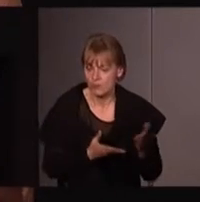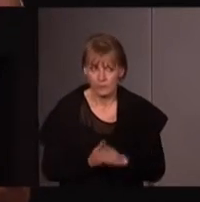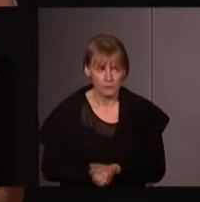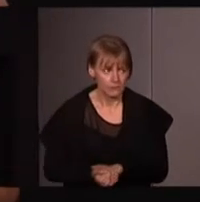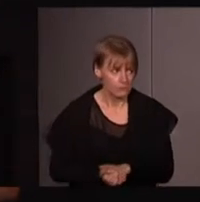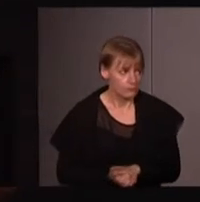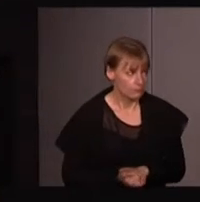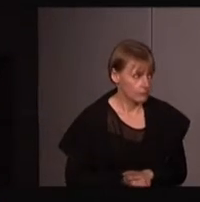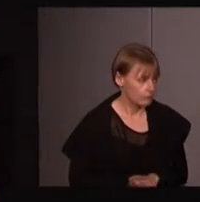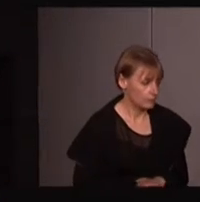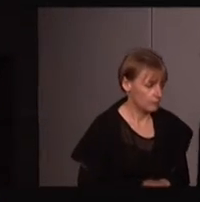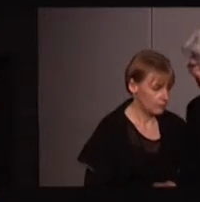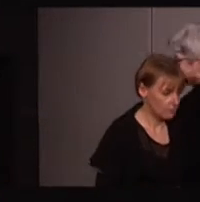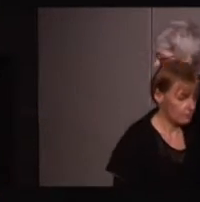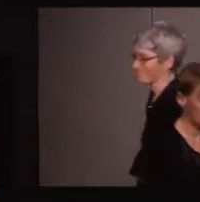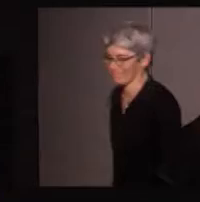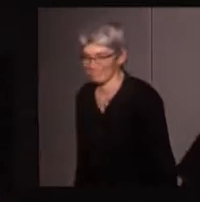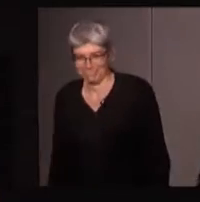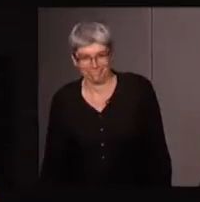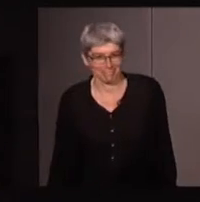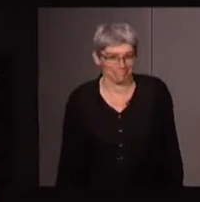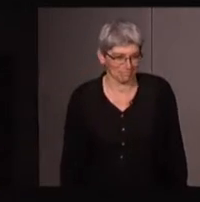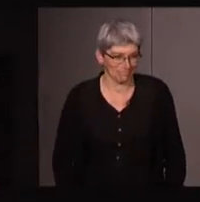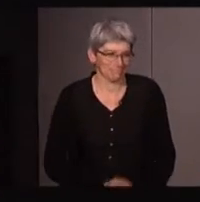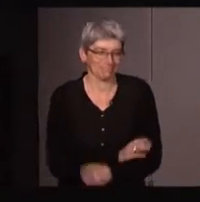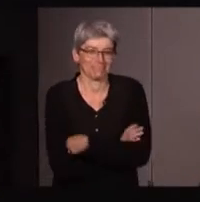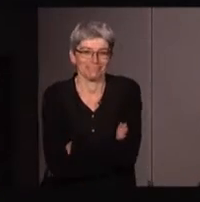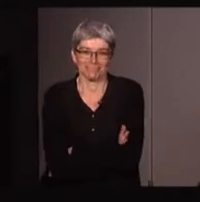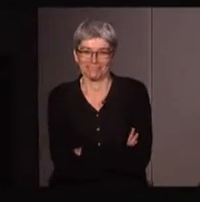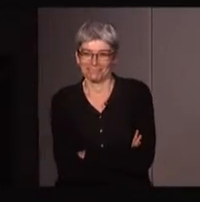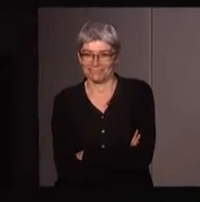Voilà. Merci beaucoup, Émilie, pour cette brillante analyse.